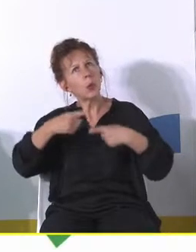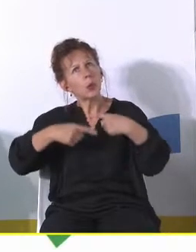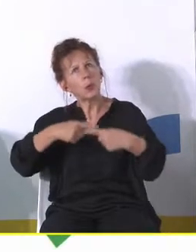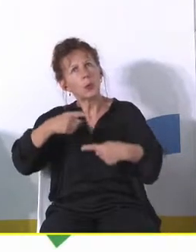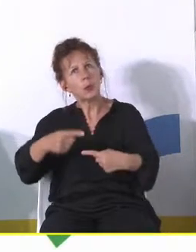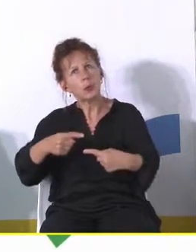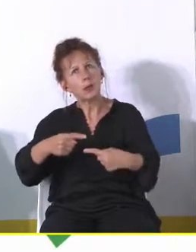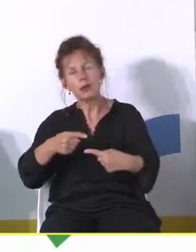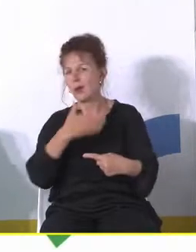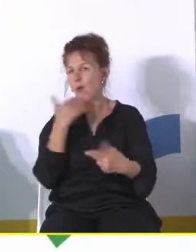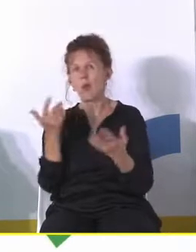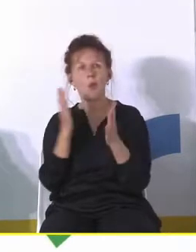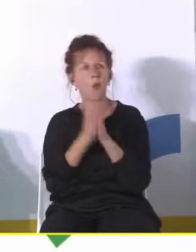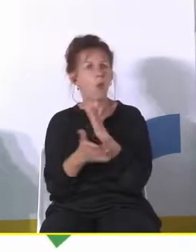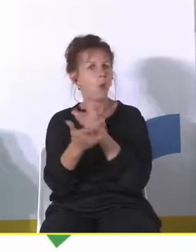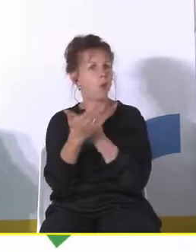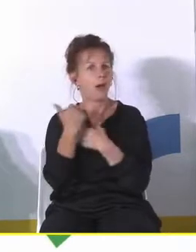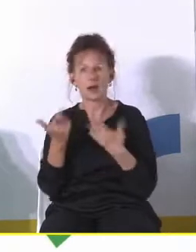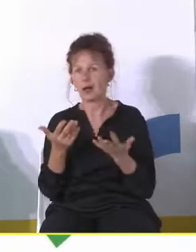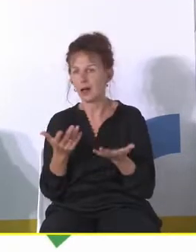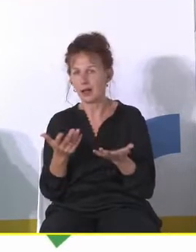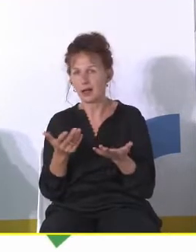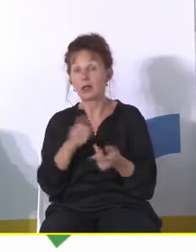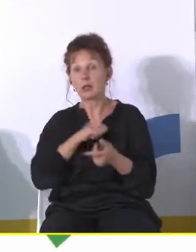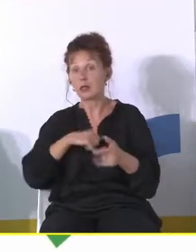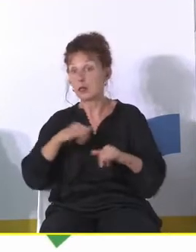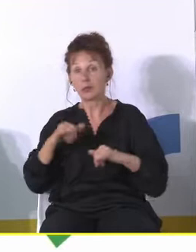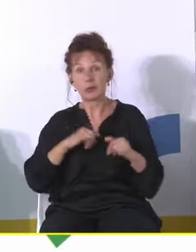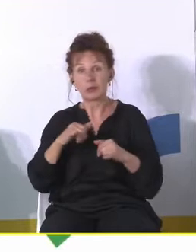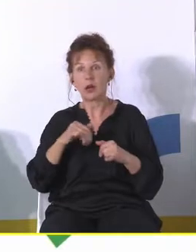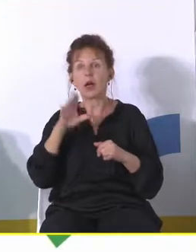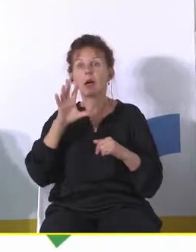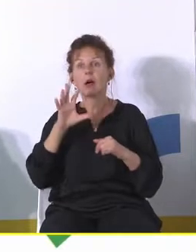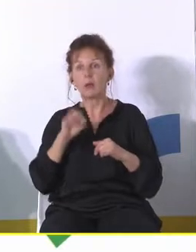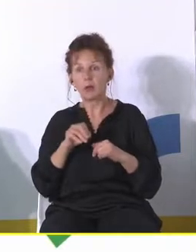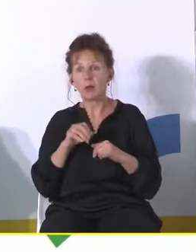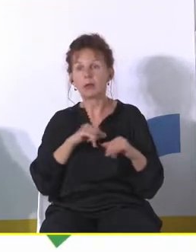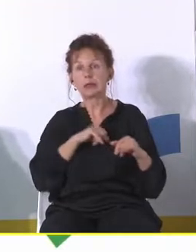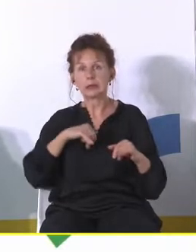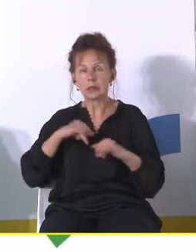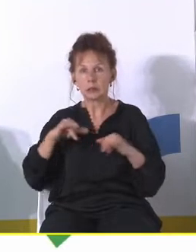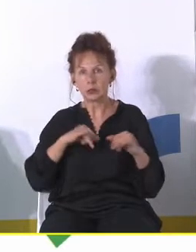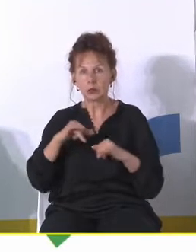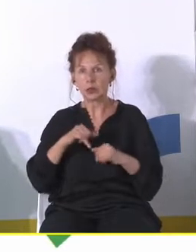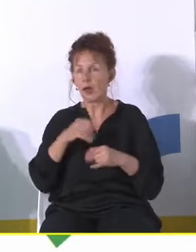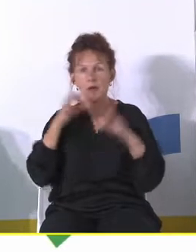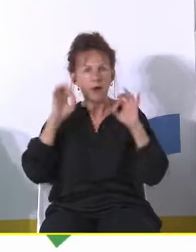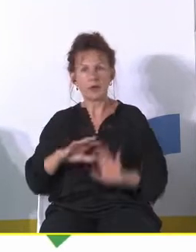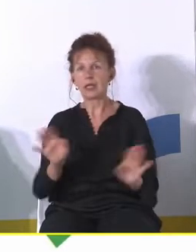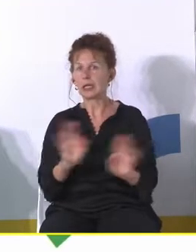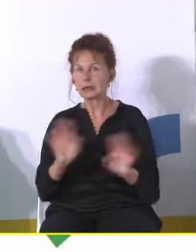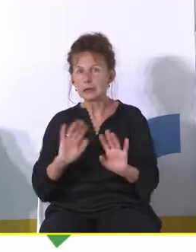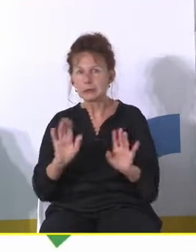Co nie jest takie proste, szczególnie dla samorządowców, ponieważ samorządowcy i to nie jest ich wina do końca,